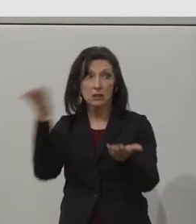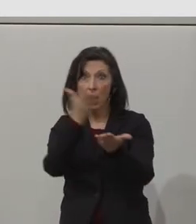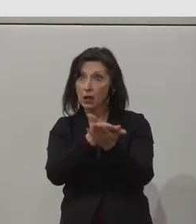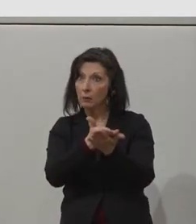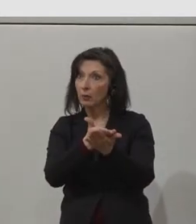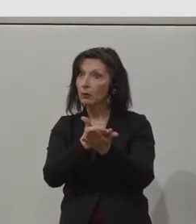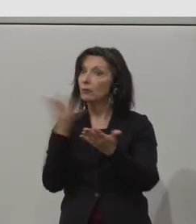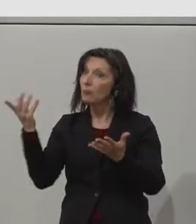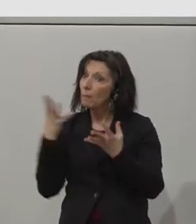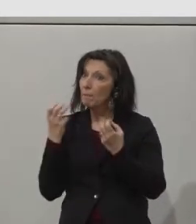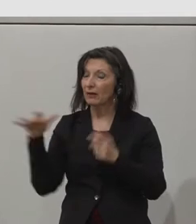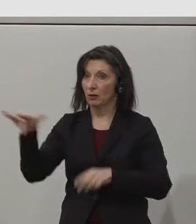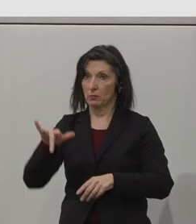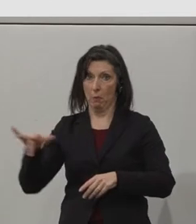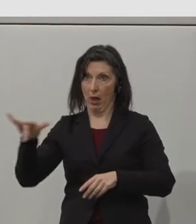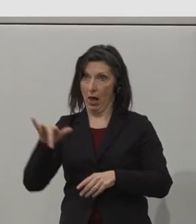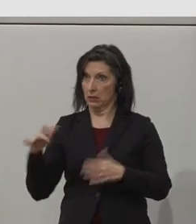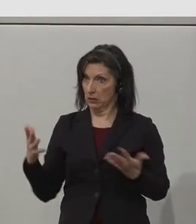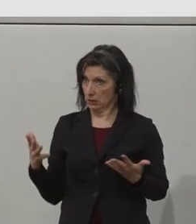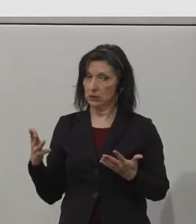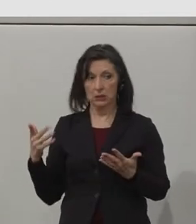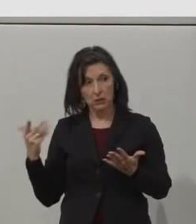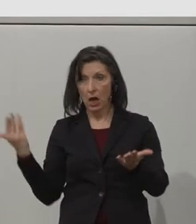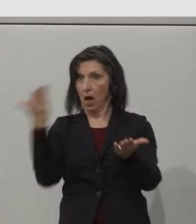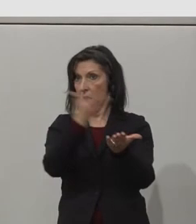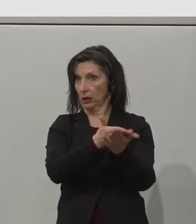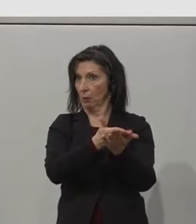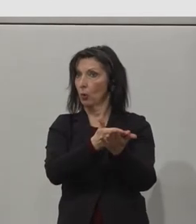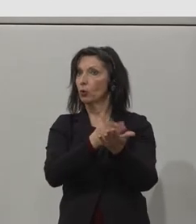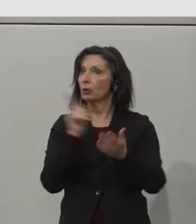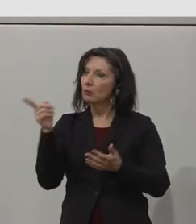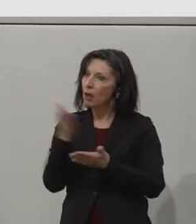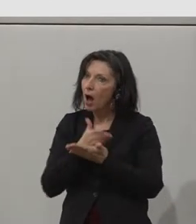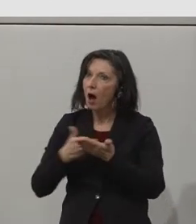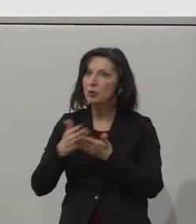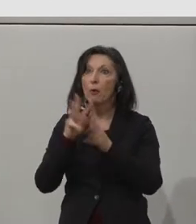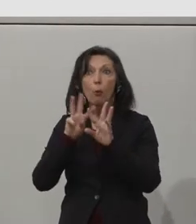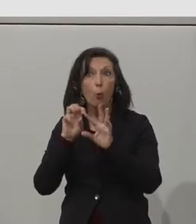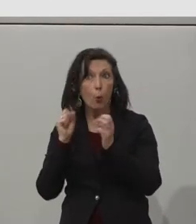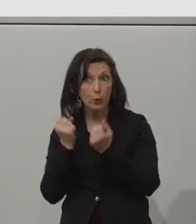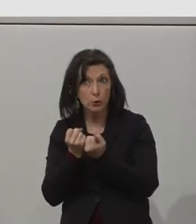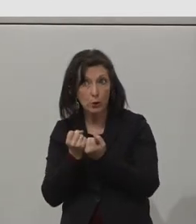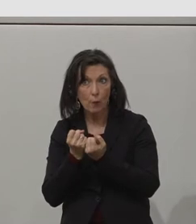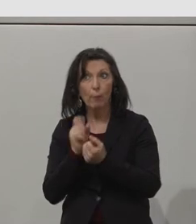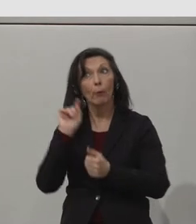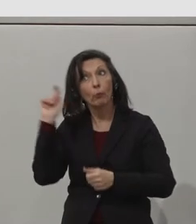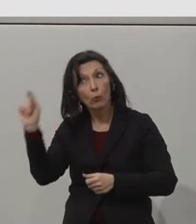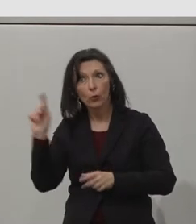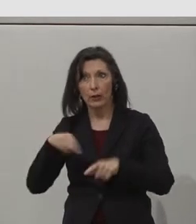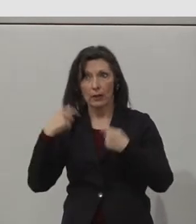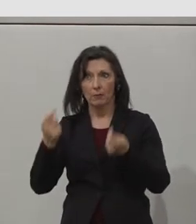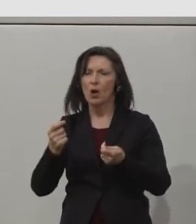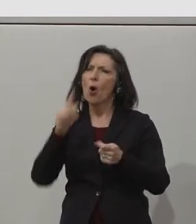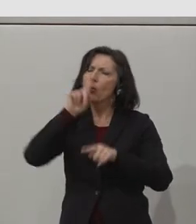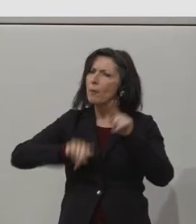employment. So if go to the next slide, I will show you a kind of a, it's over two slides we have here.